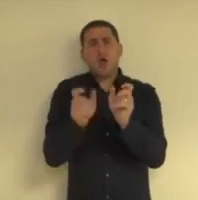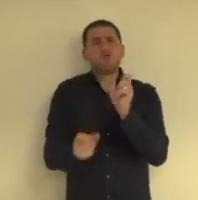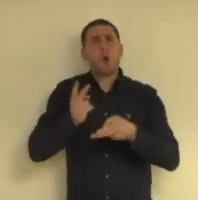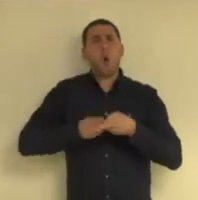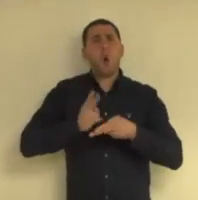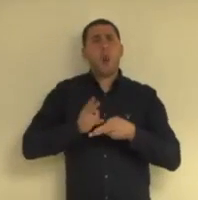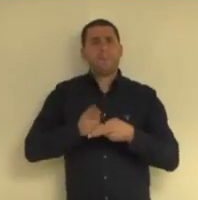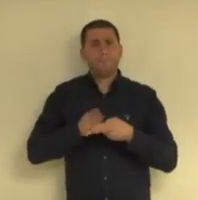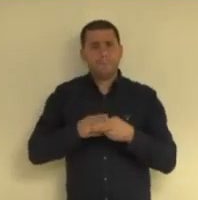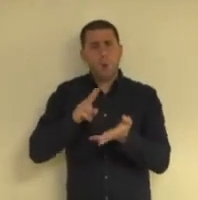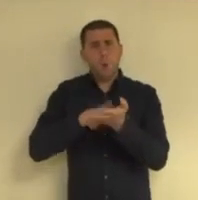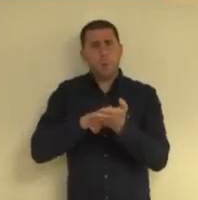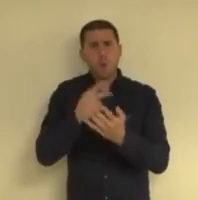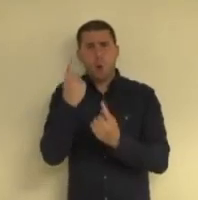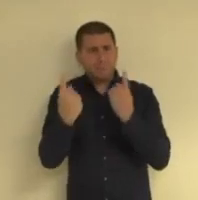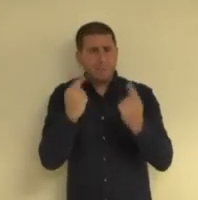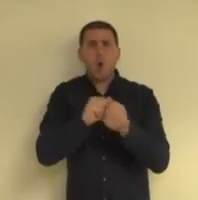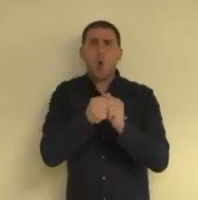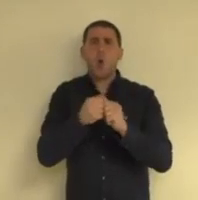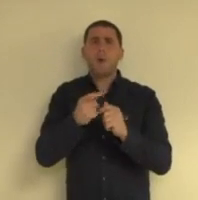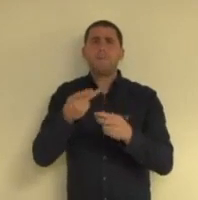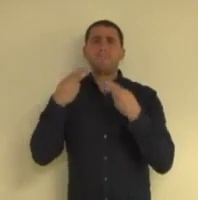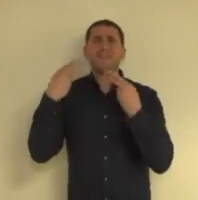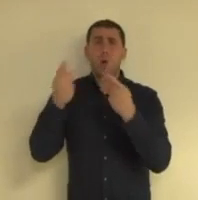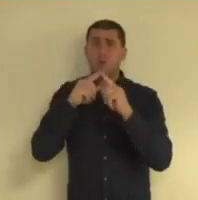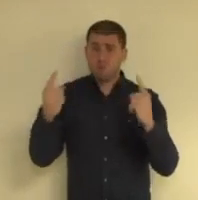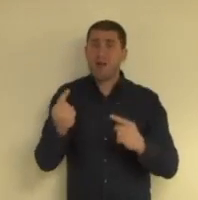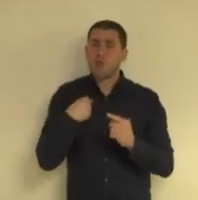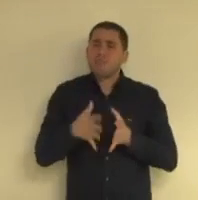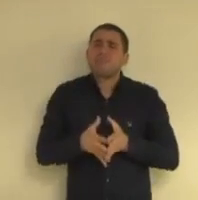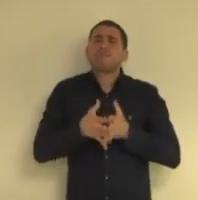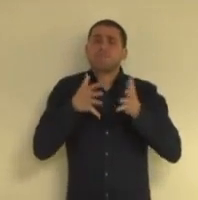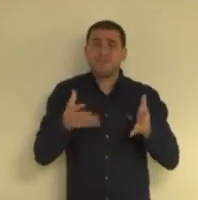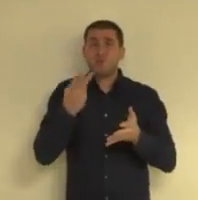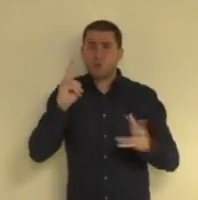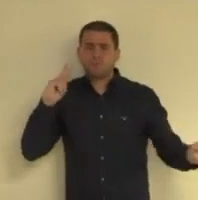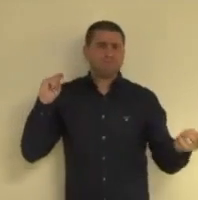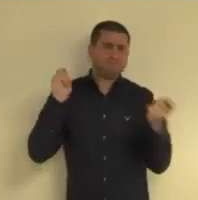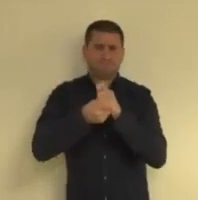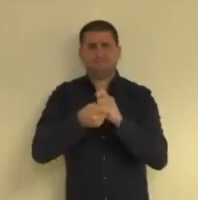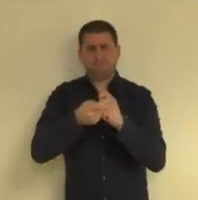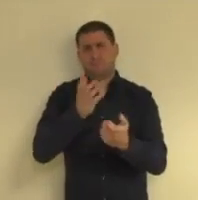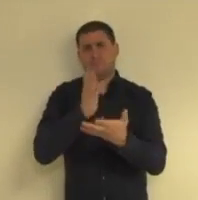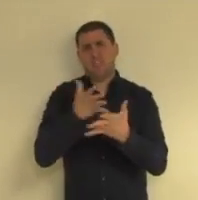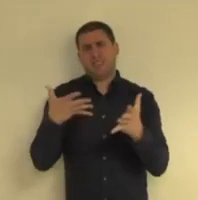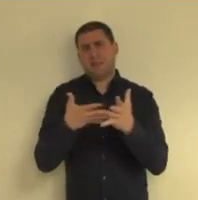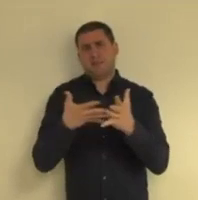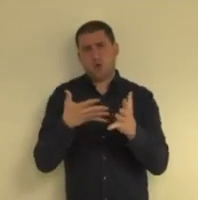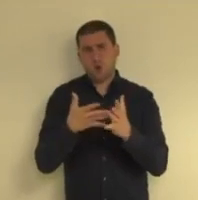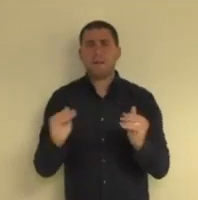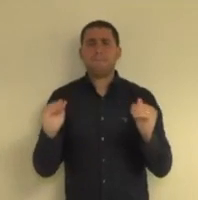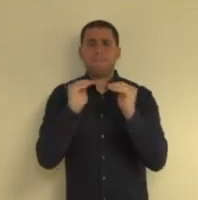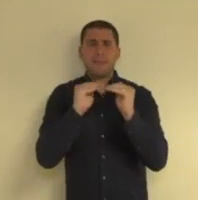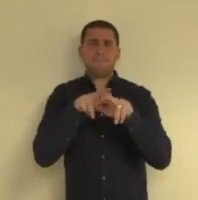אנשים חולים בקופות החולים ובבתי החולים ואנחנו נרחיב ונשנה את הבדיקות